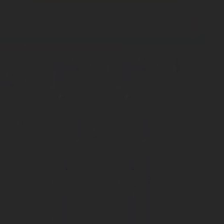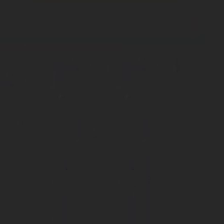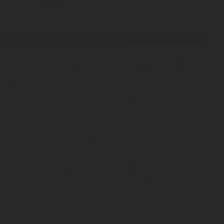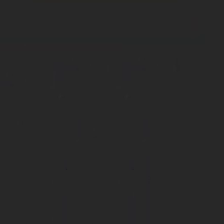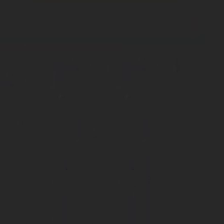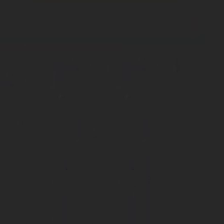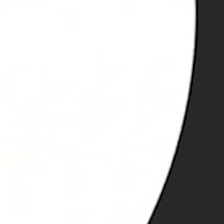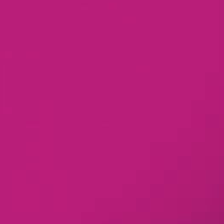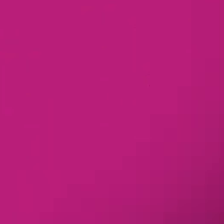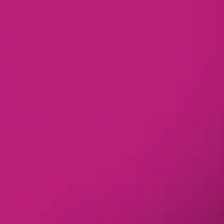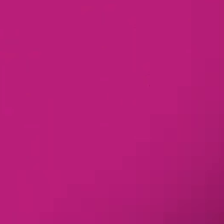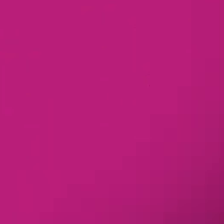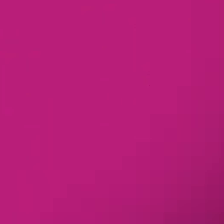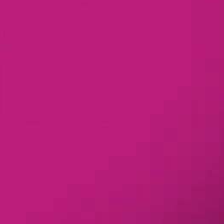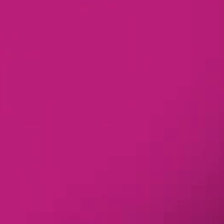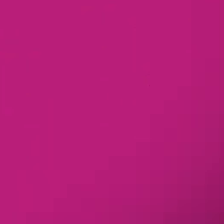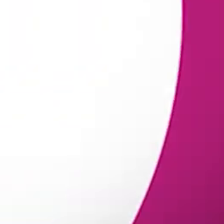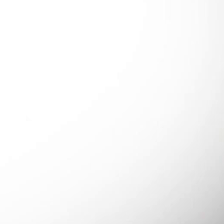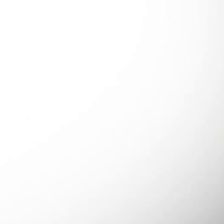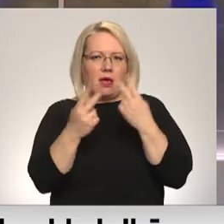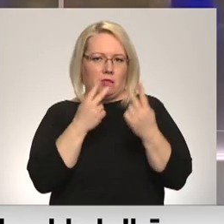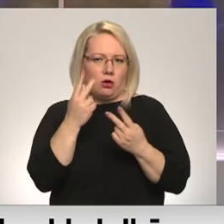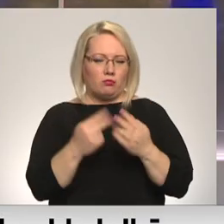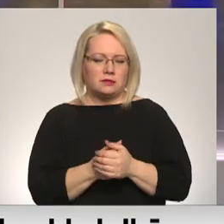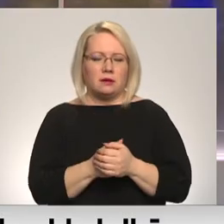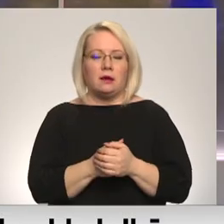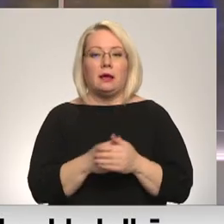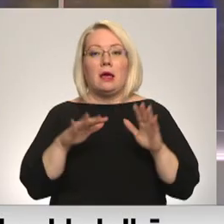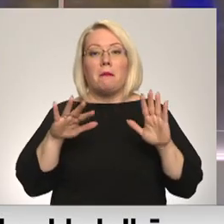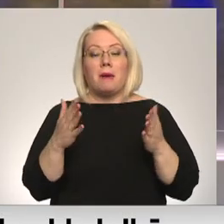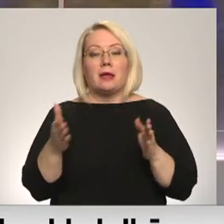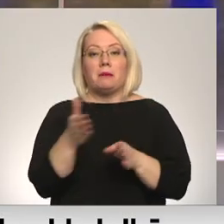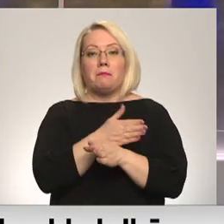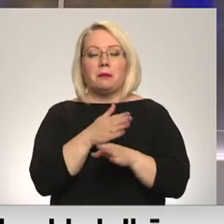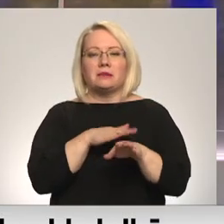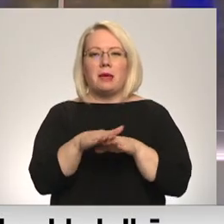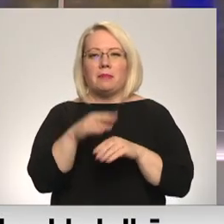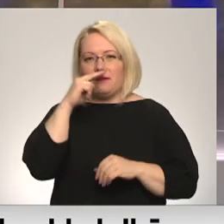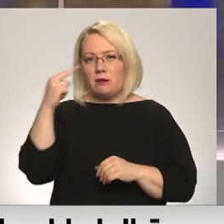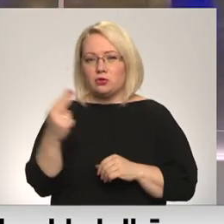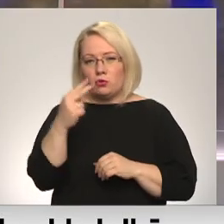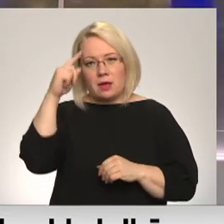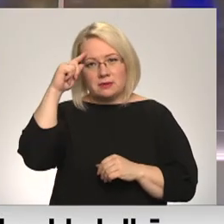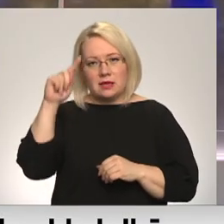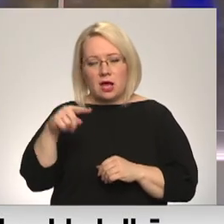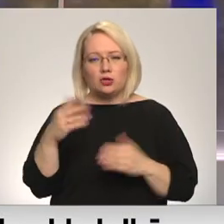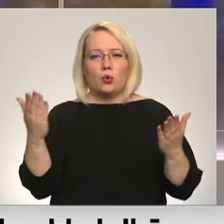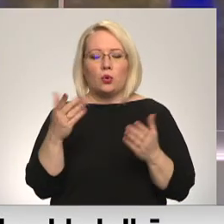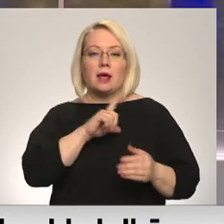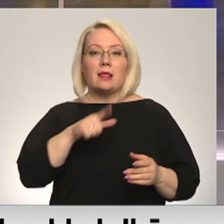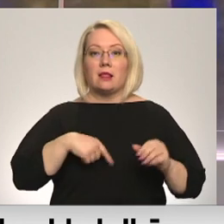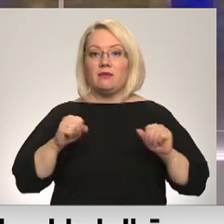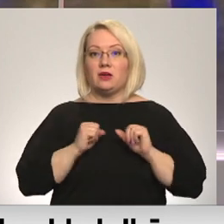Re! Viss ēters ir te! Savukārt, pirms nepilnām divām stundām, kļuvu zināms, kuri Latvijas